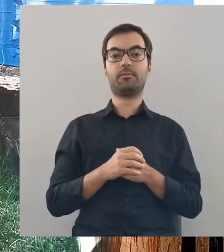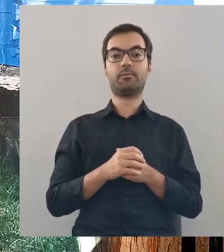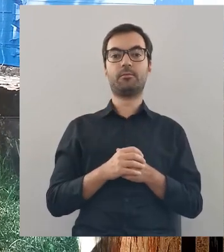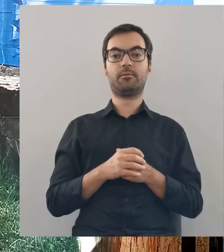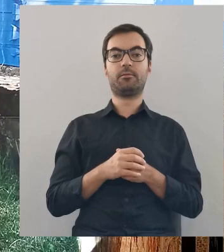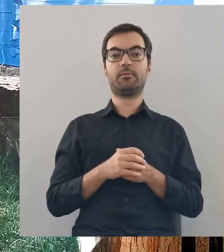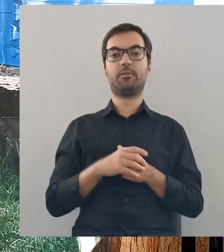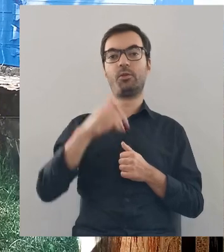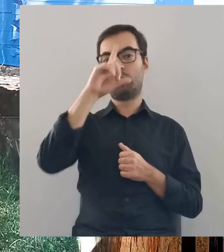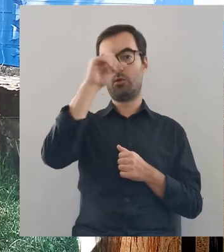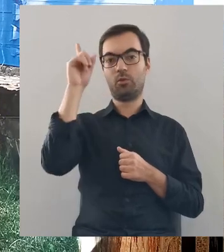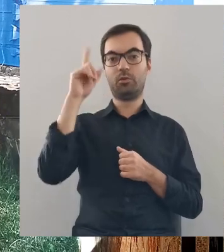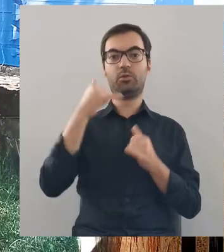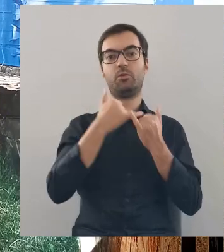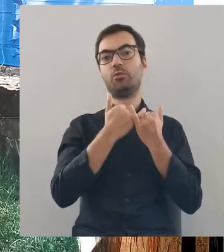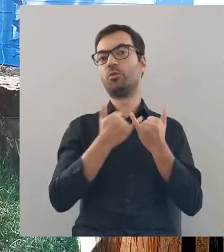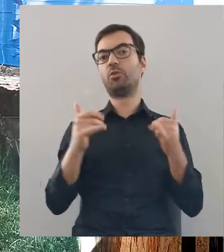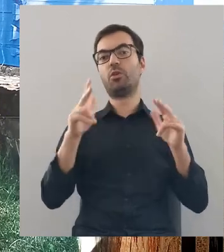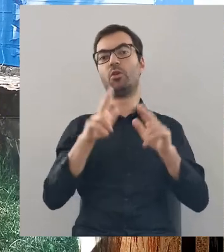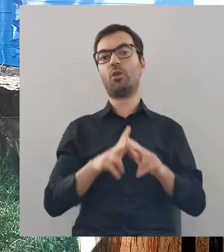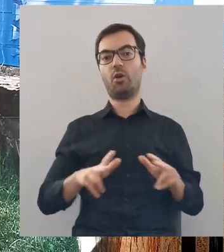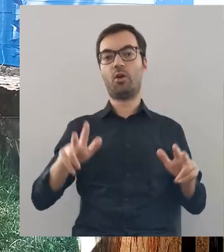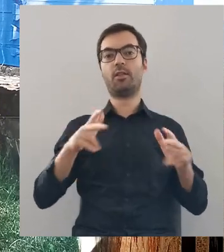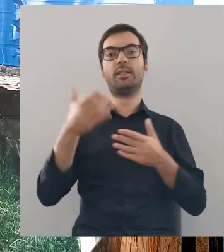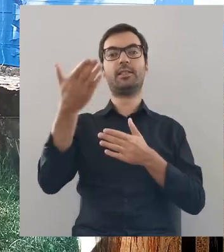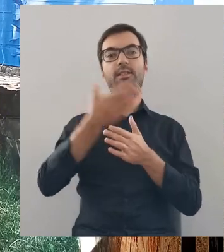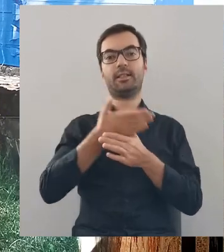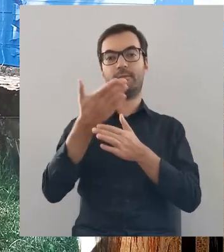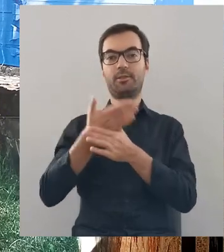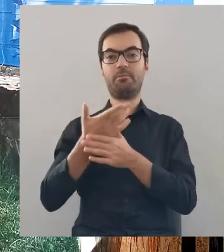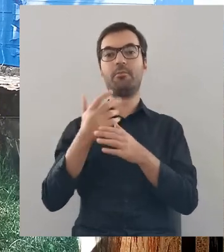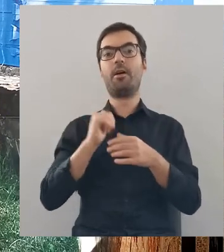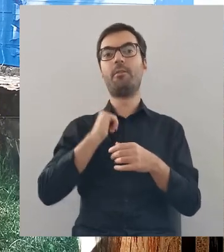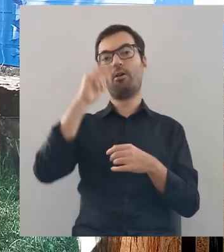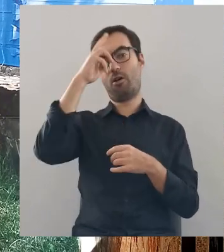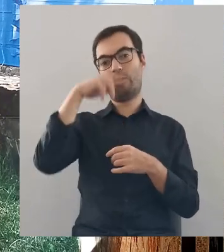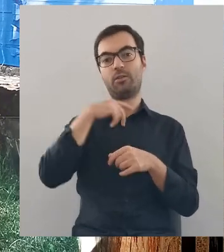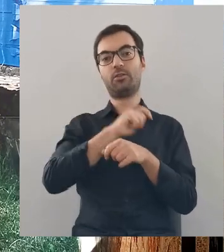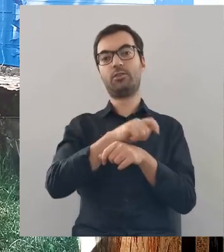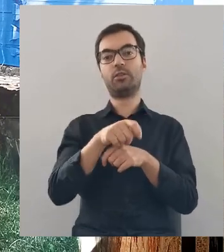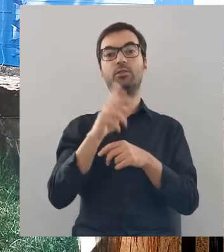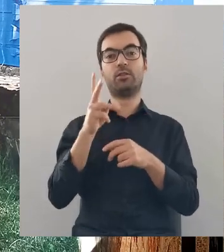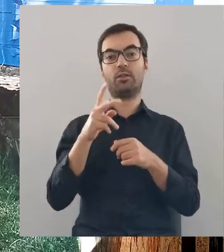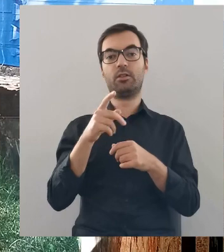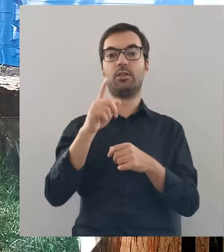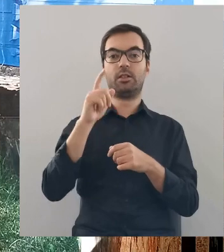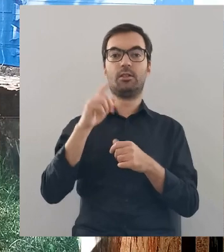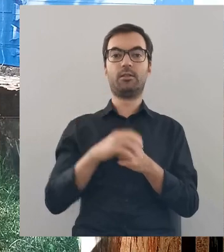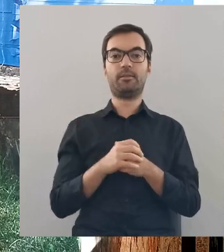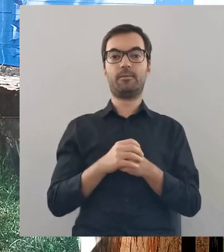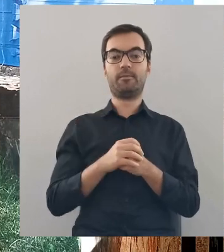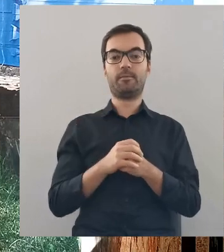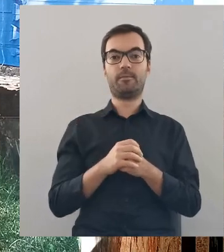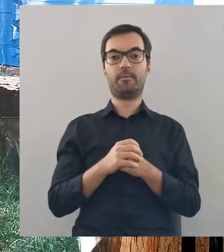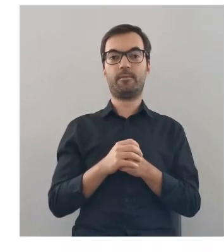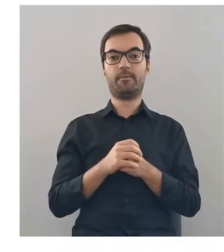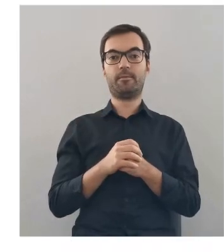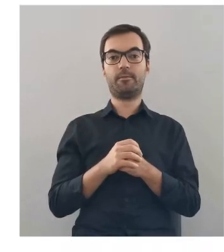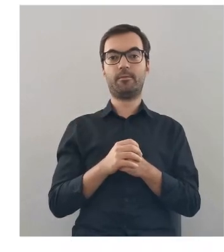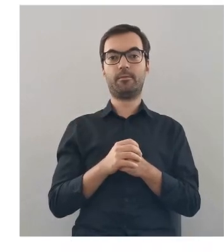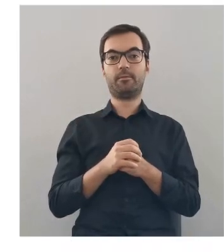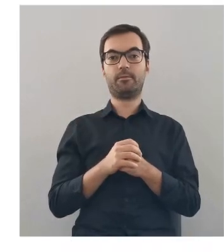ludzie z różnych rodzin zapraszali, aby ojcem chrzestnym ich dziecka był dziad